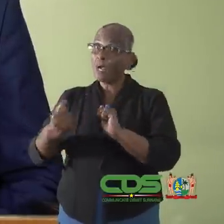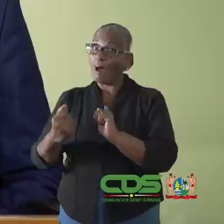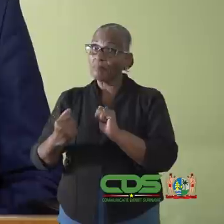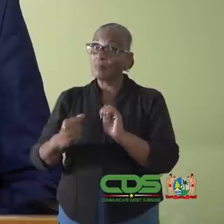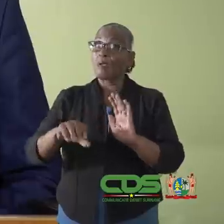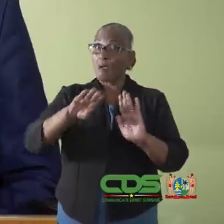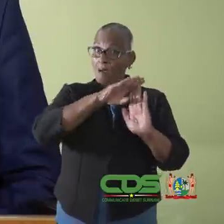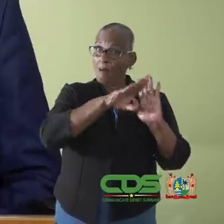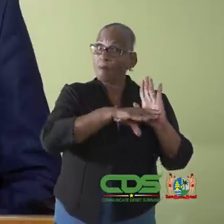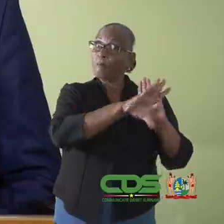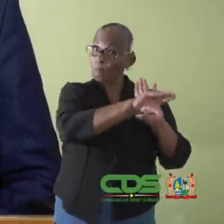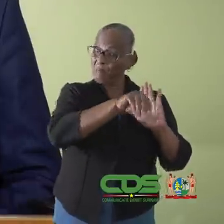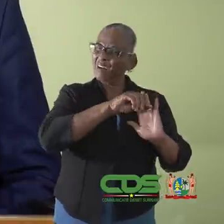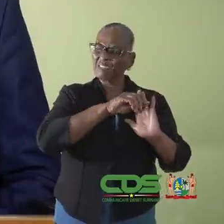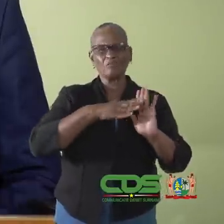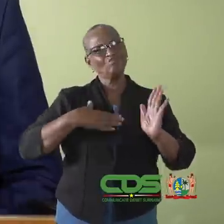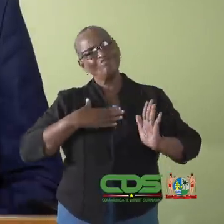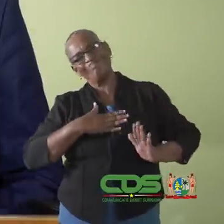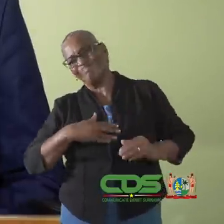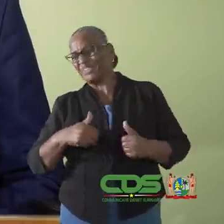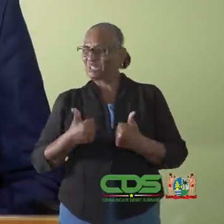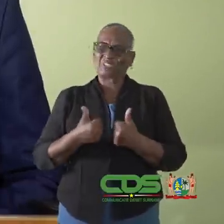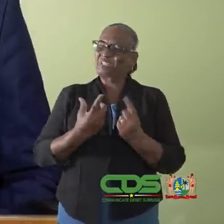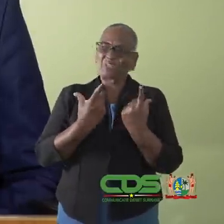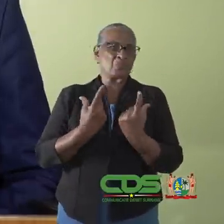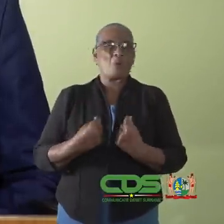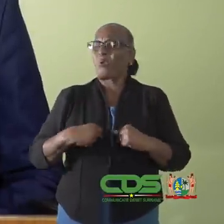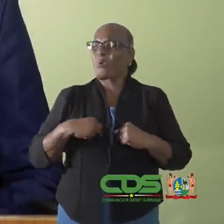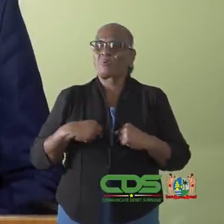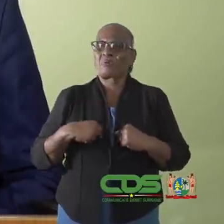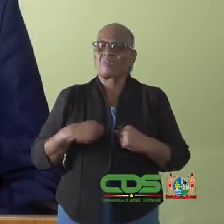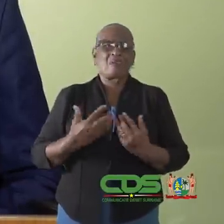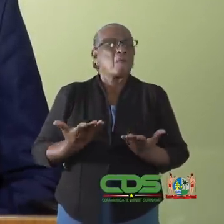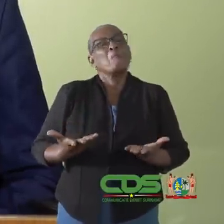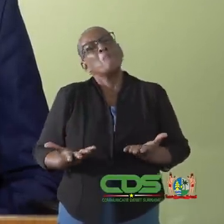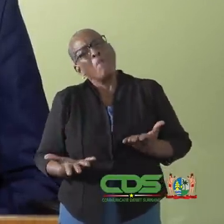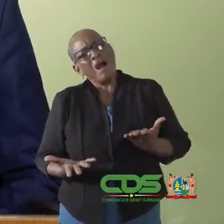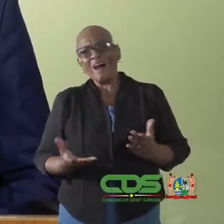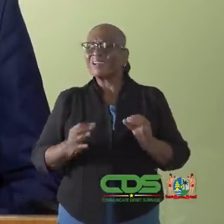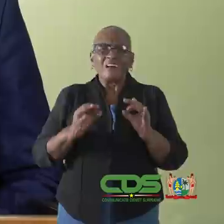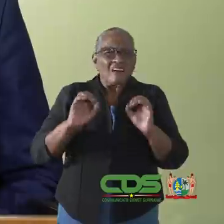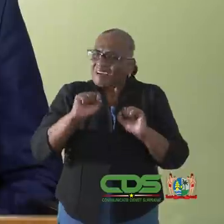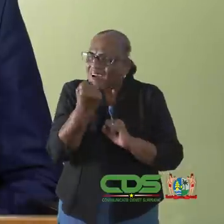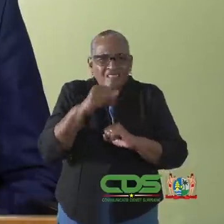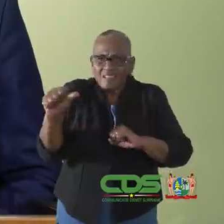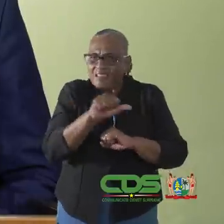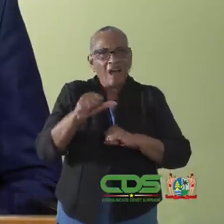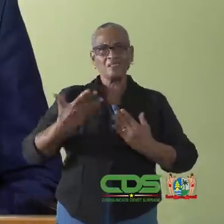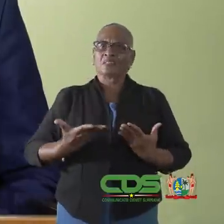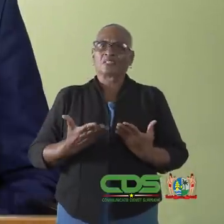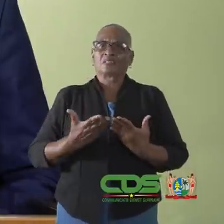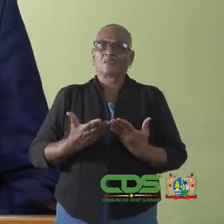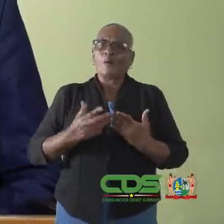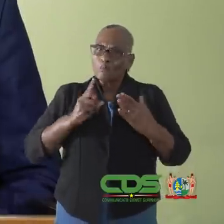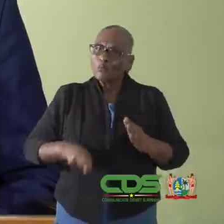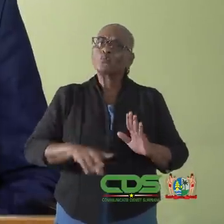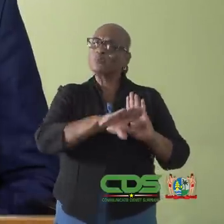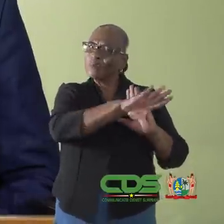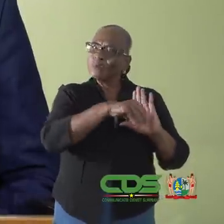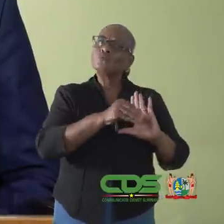We weten dat de maatregelen vaker als onsmakelijk en beperkend worden ervaren. We kunnen echter niet anders.